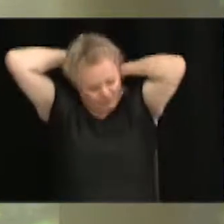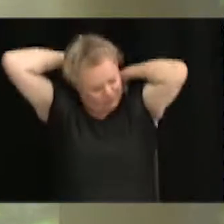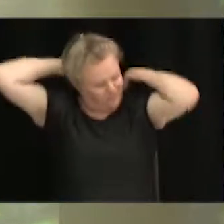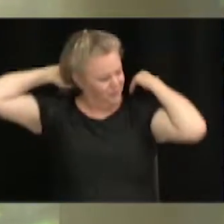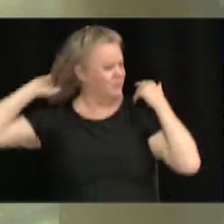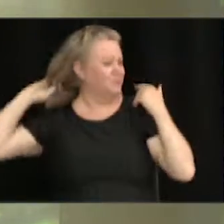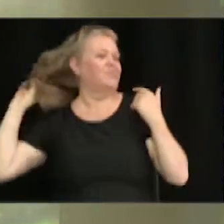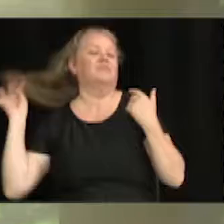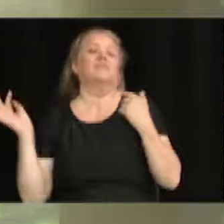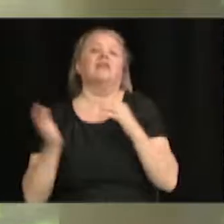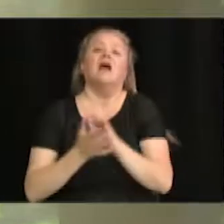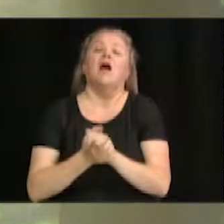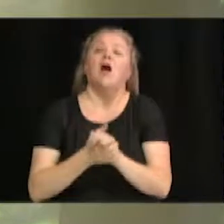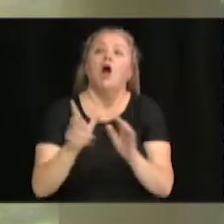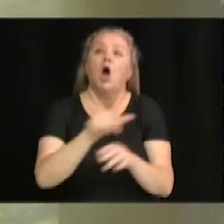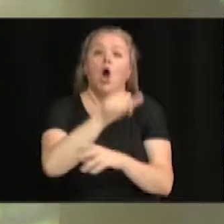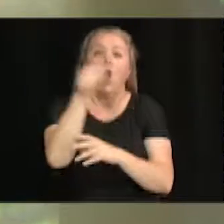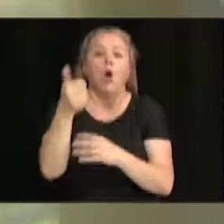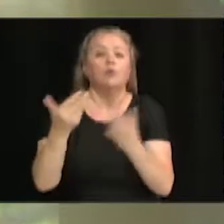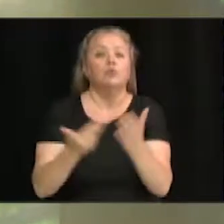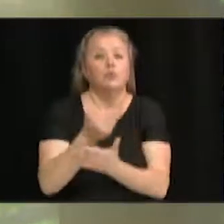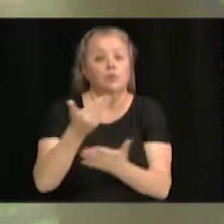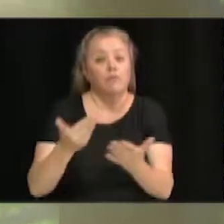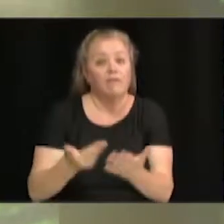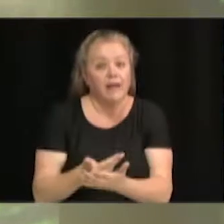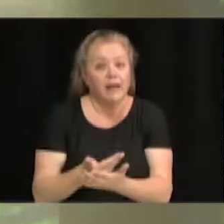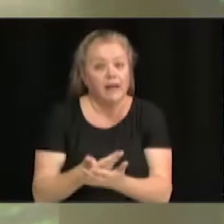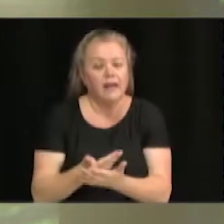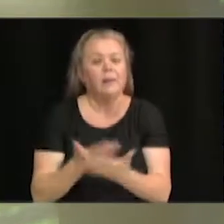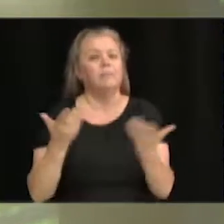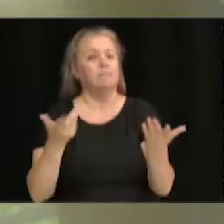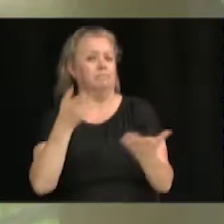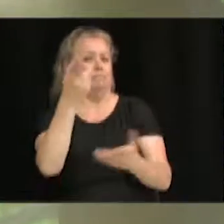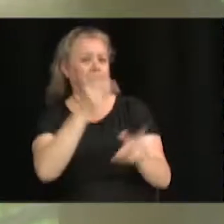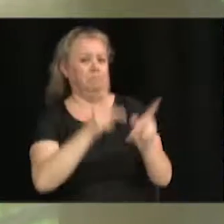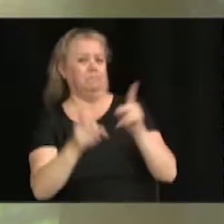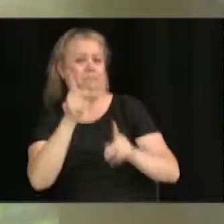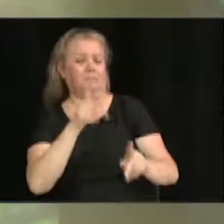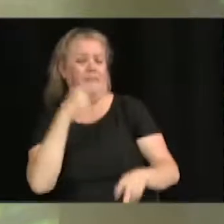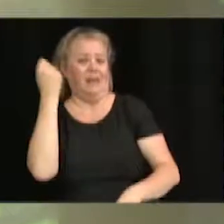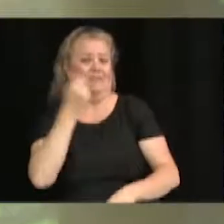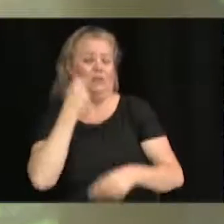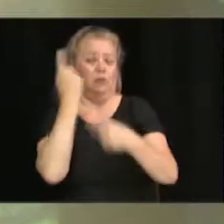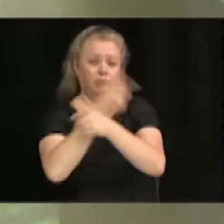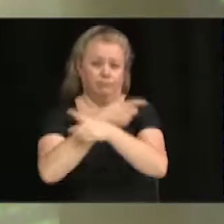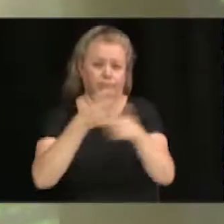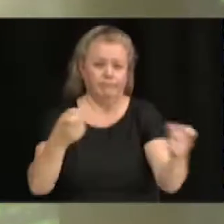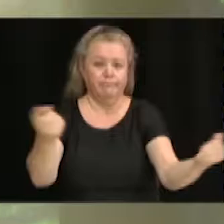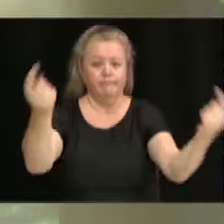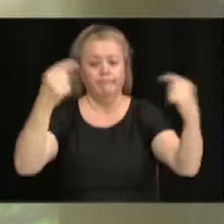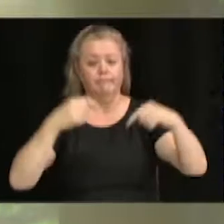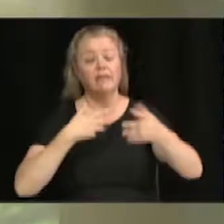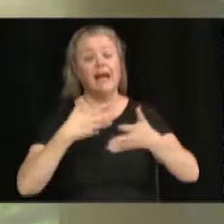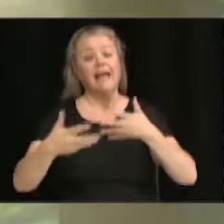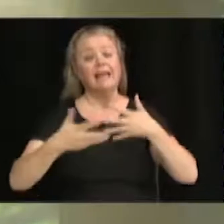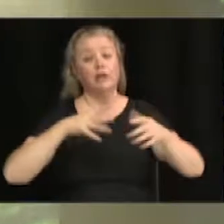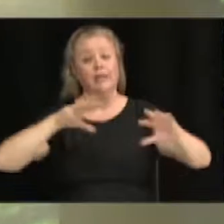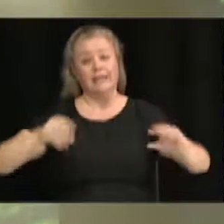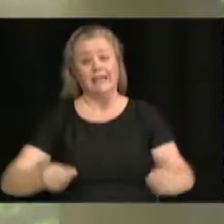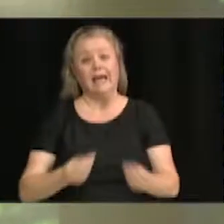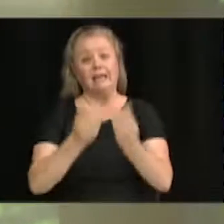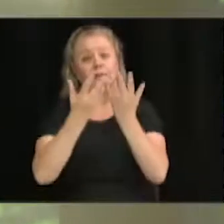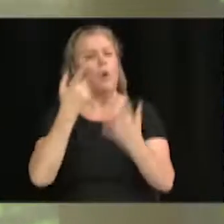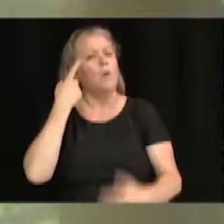Ensuite, comme autre nouvelle, les citoyens de Victoriaville sont invités à participer à un atelier de création intitulé « Aménage ton